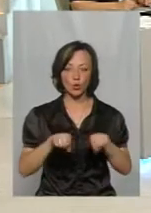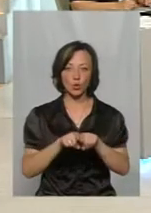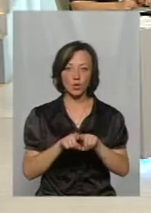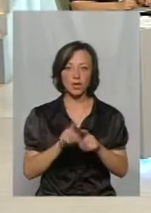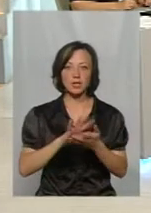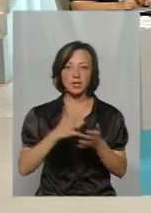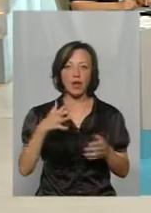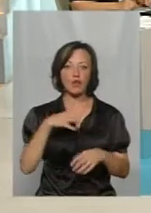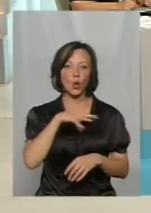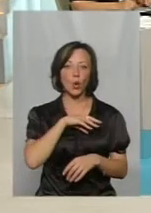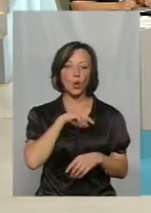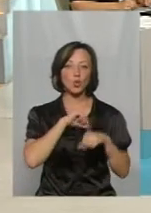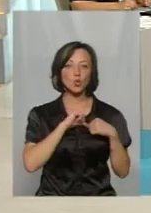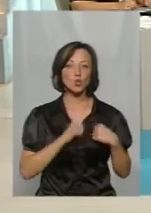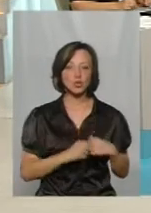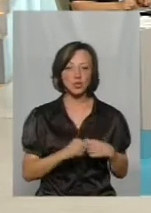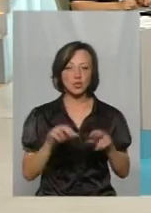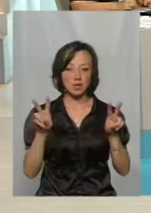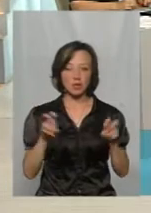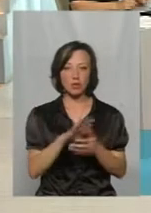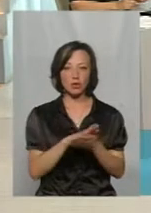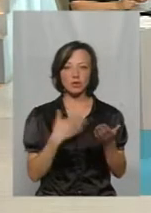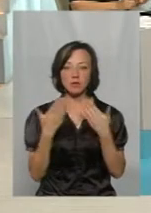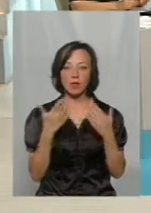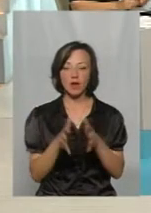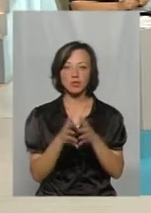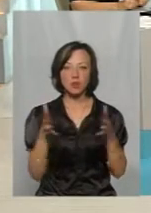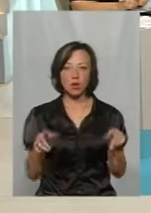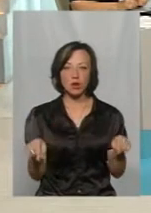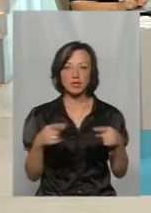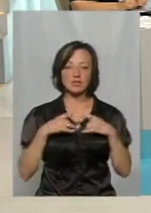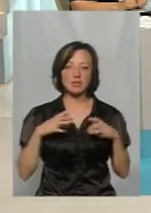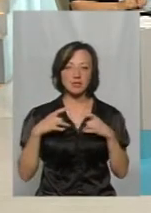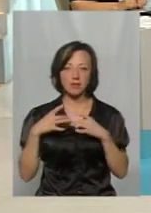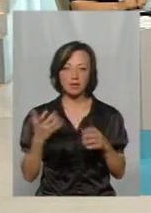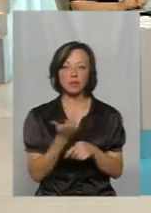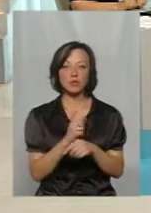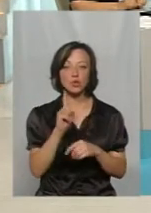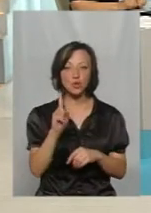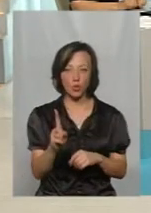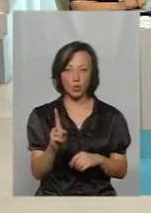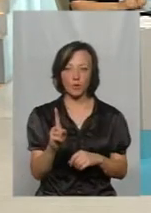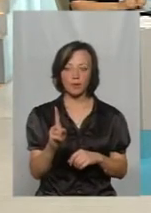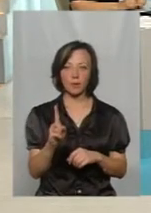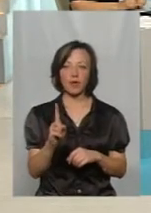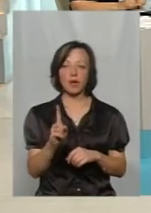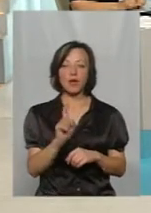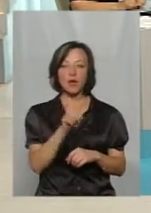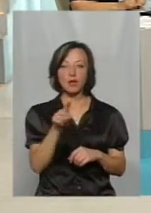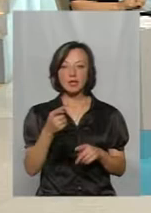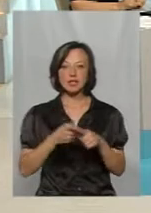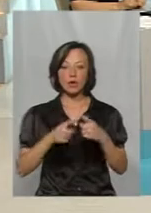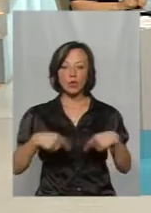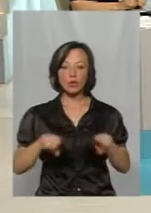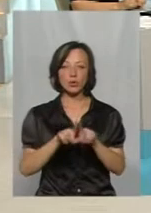душі», де продовжується спілкування, таке широке, організація свят. Більш того, що вони в нас, оцей